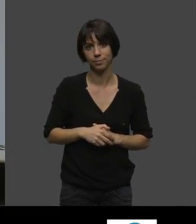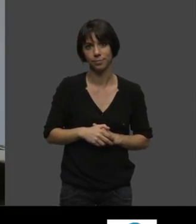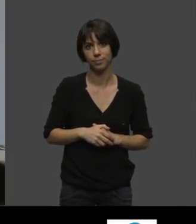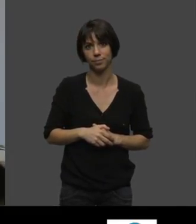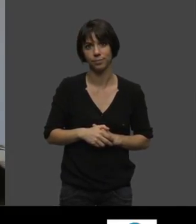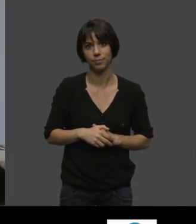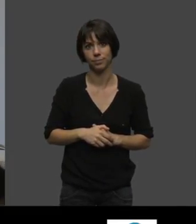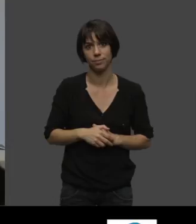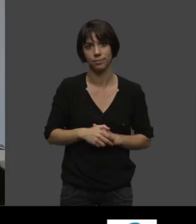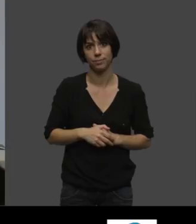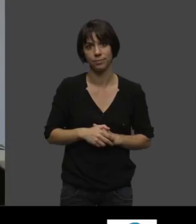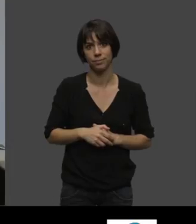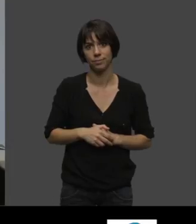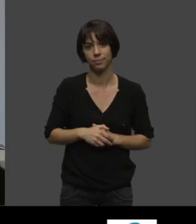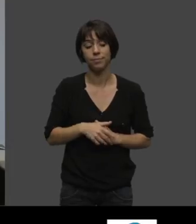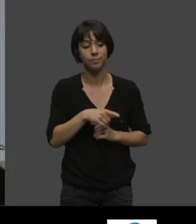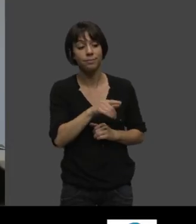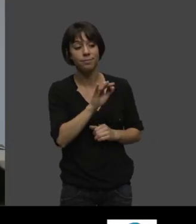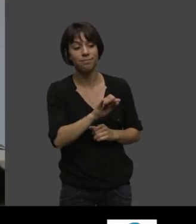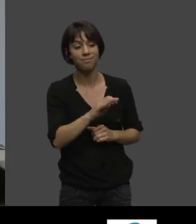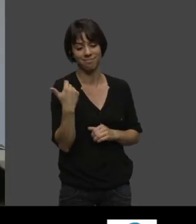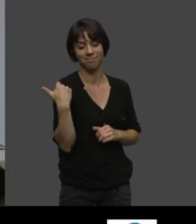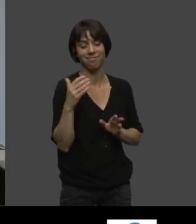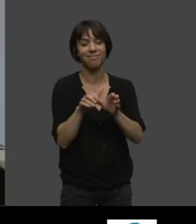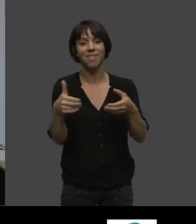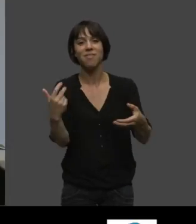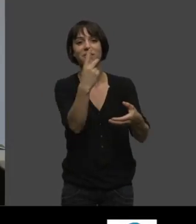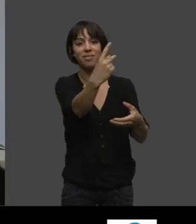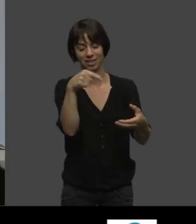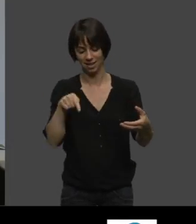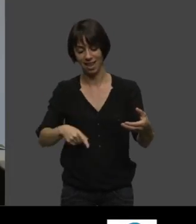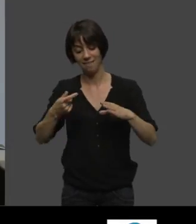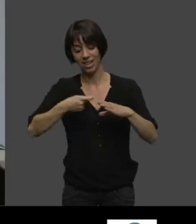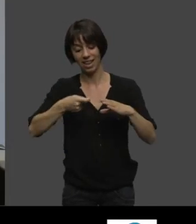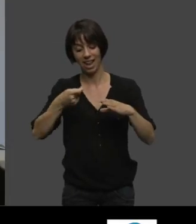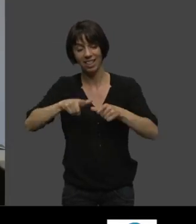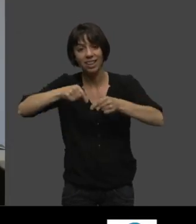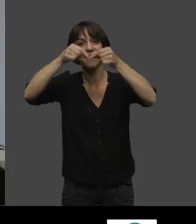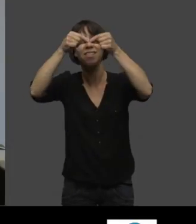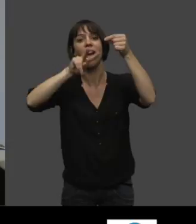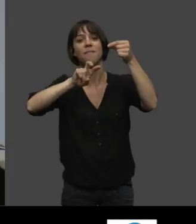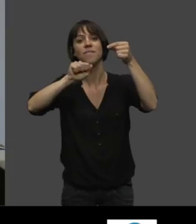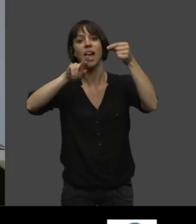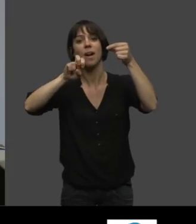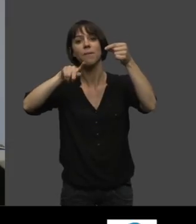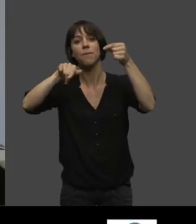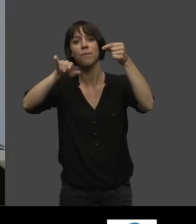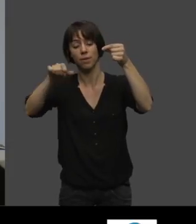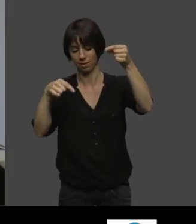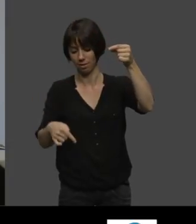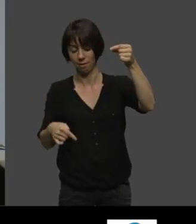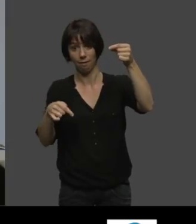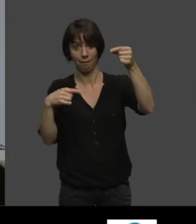C'est vrai que cette vinaigrette à la verveille nous a tous laissé à souvenir. Oui, oui. Vraiment. Alors,